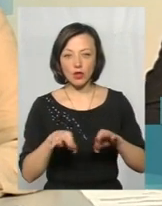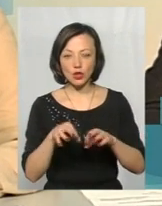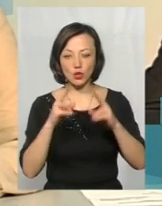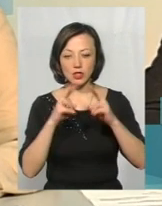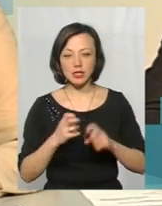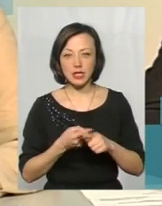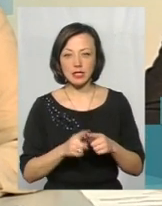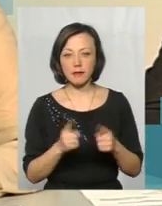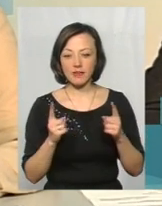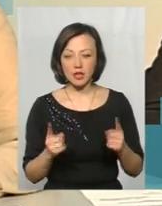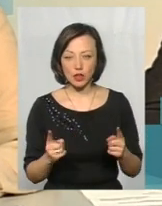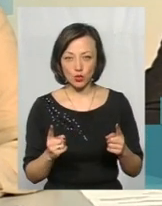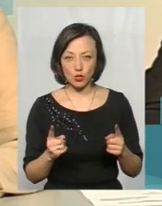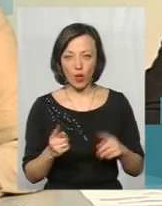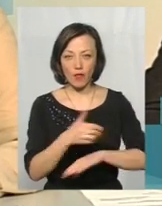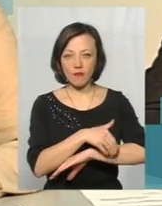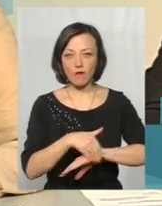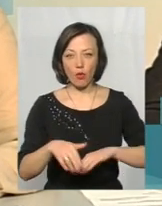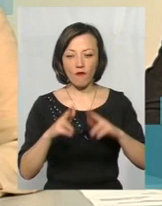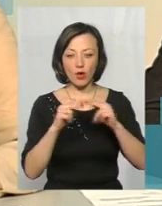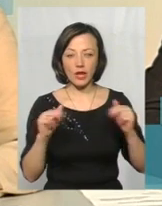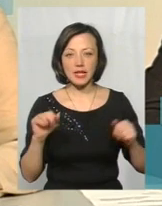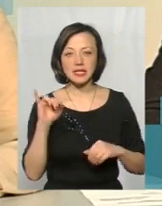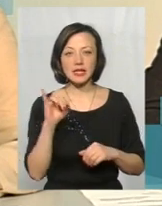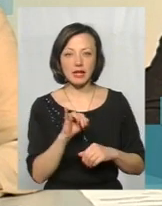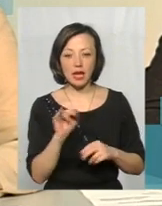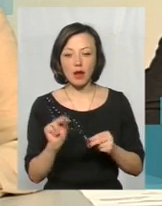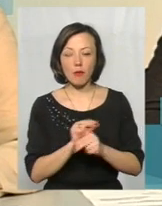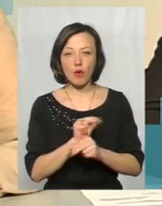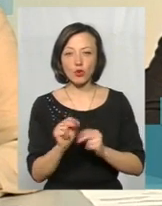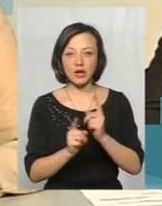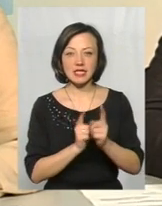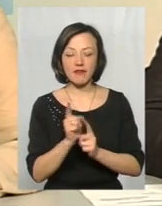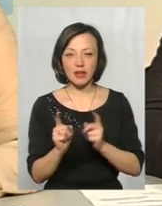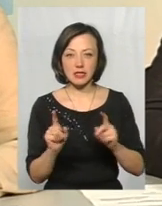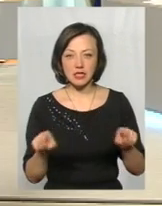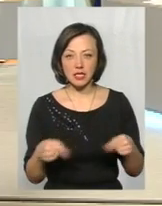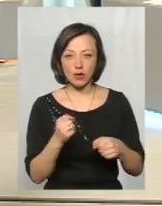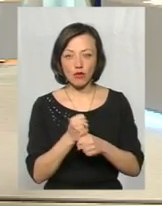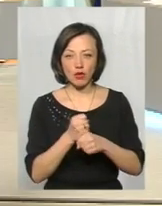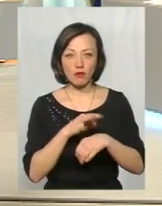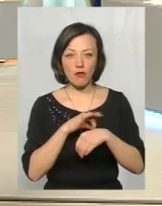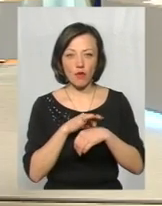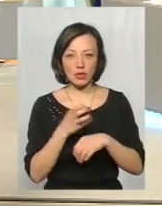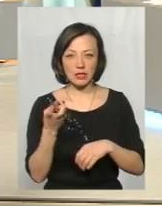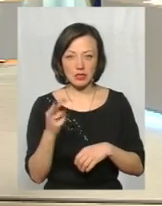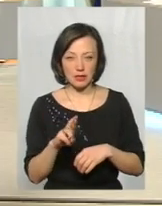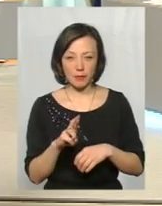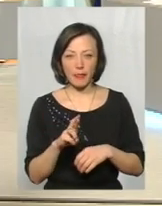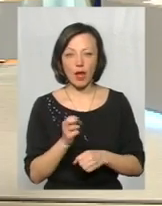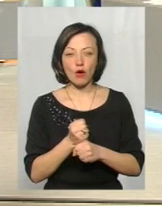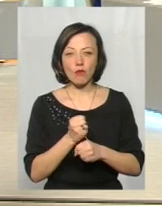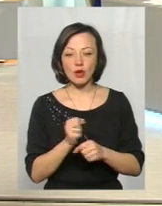саме цім відрізку, двору, фортеці. І ремонтно-реставраційні роботи проводилися. Проводилися